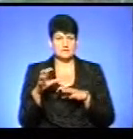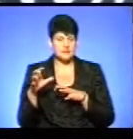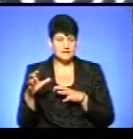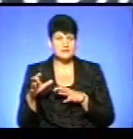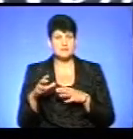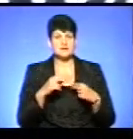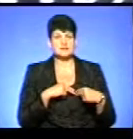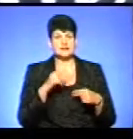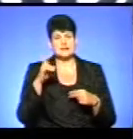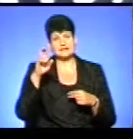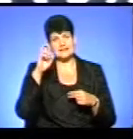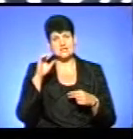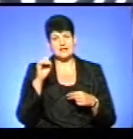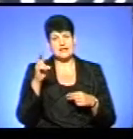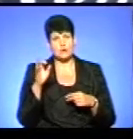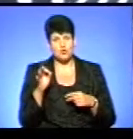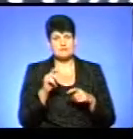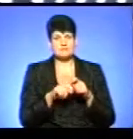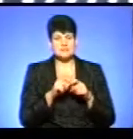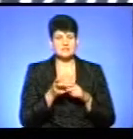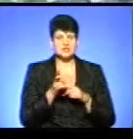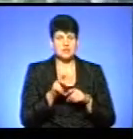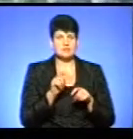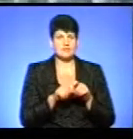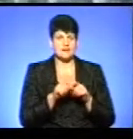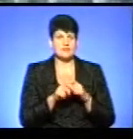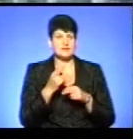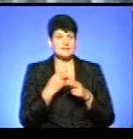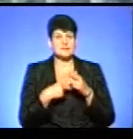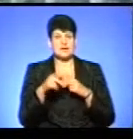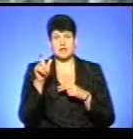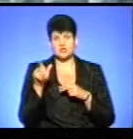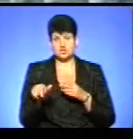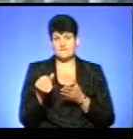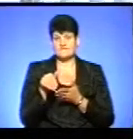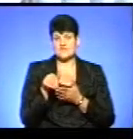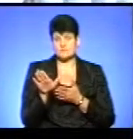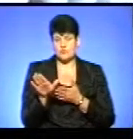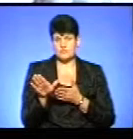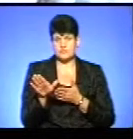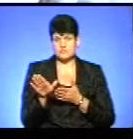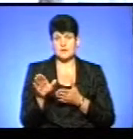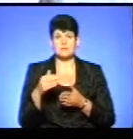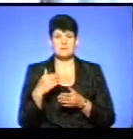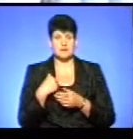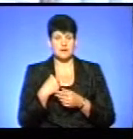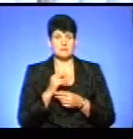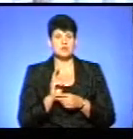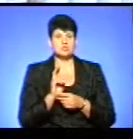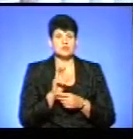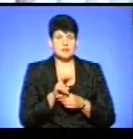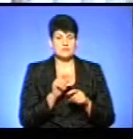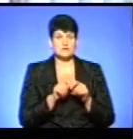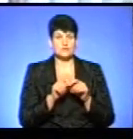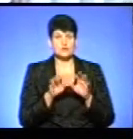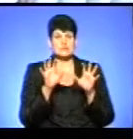Держаку інспекції прийшли на перевірку. Однак циркачі в категоричній формі відмовили інспекторам. Ми йшли проводити